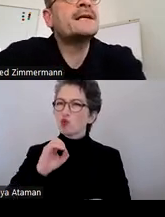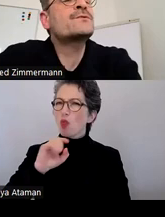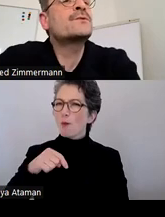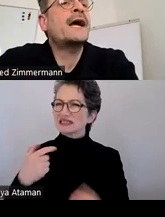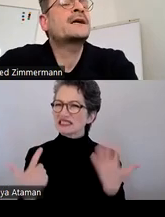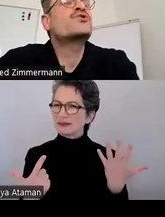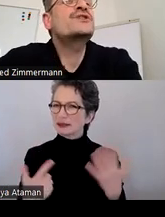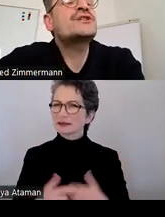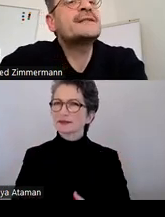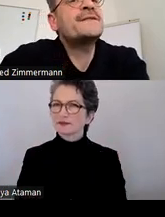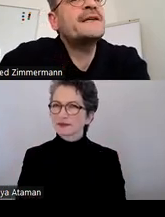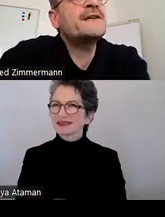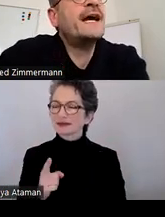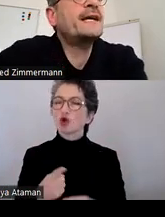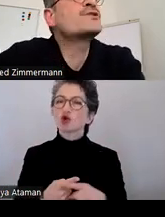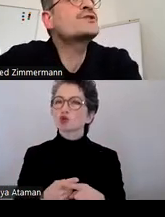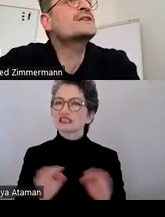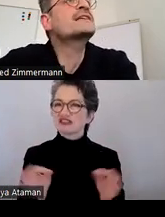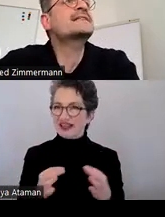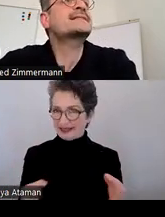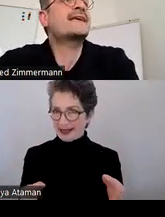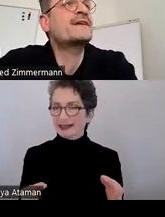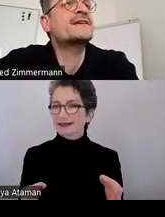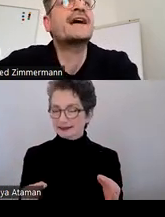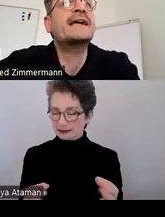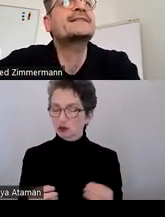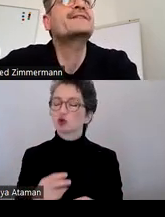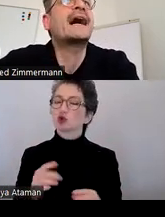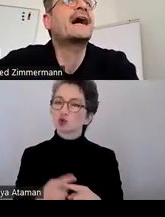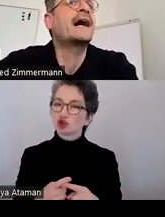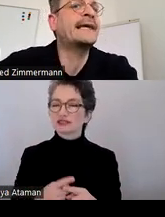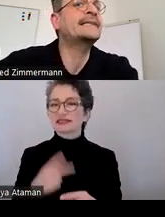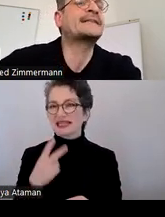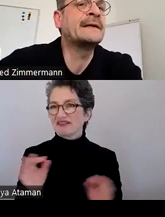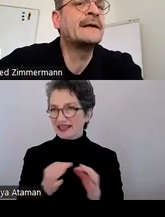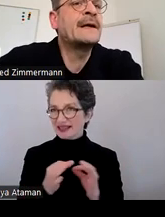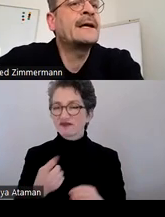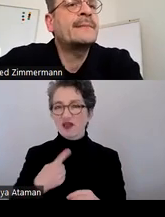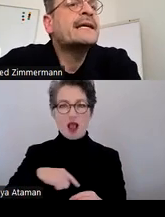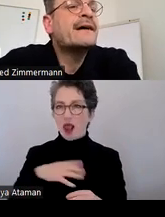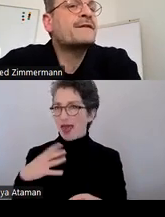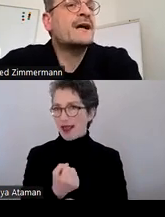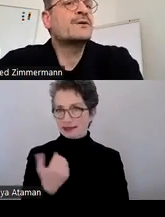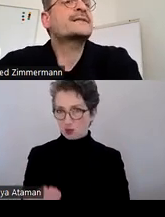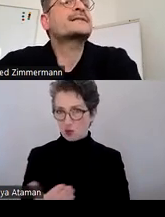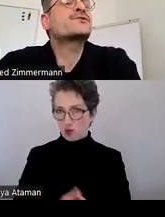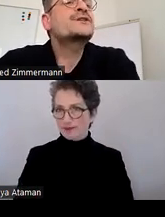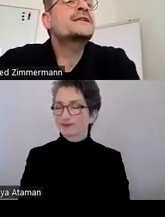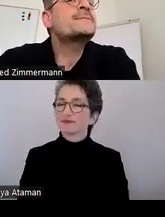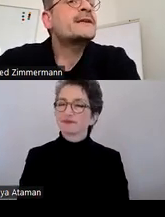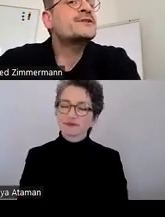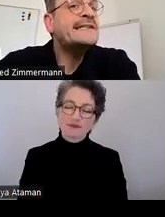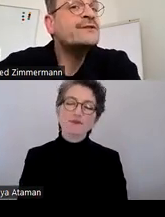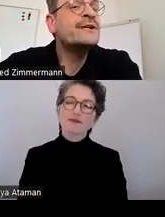Das ist also eine Durchschnittsfähigkeit, eine durchschnittliche Sehfähigkeit, die wir alle erreichen. Man geht davon aus, dass der